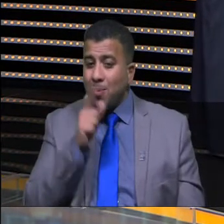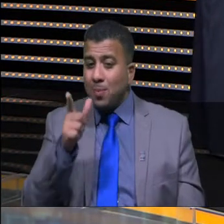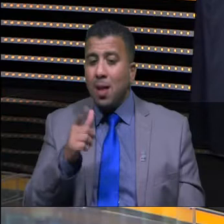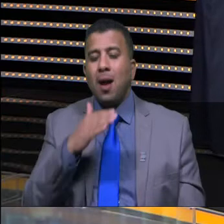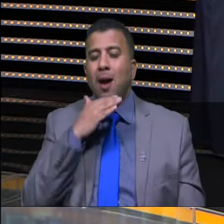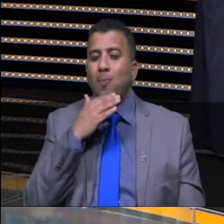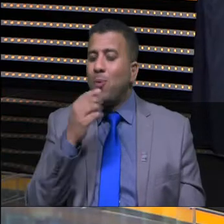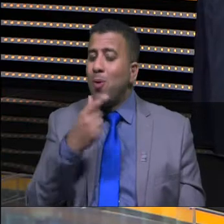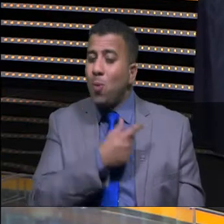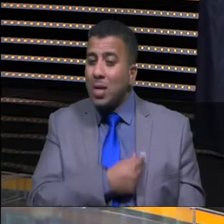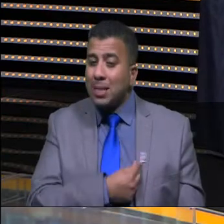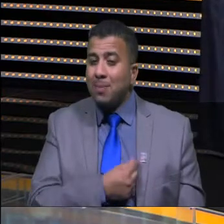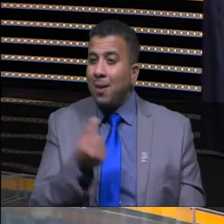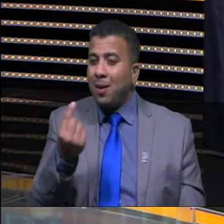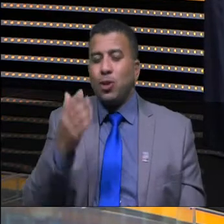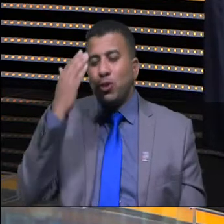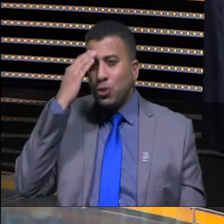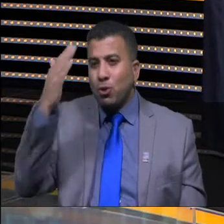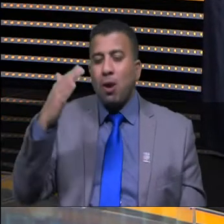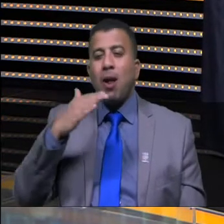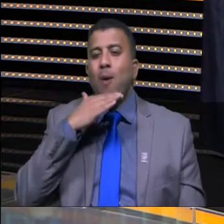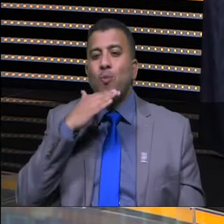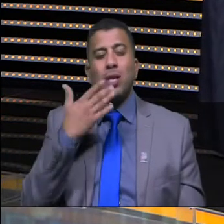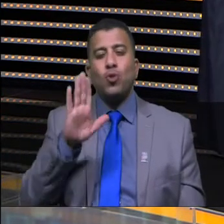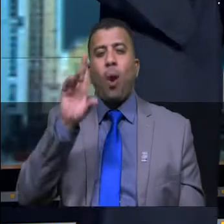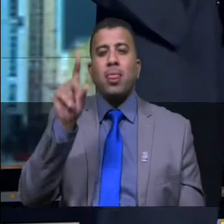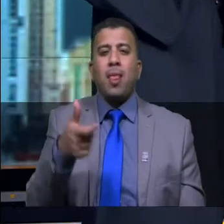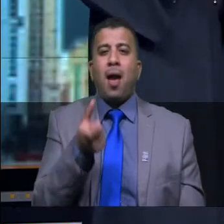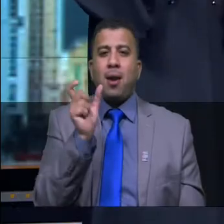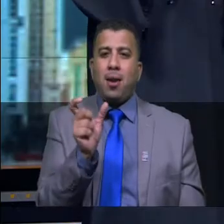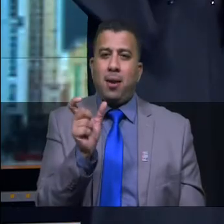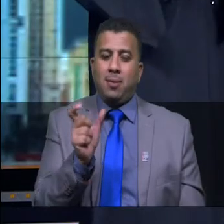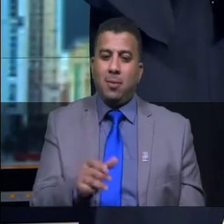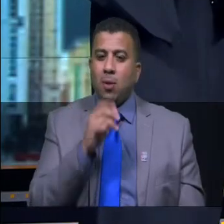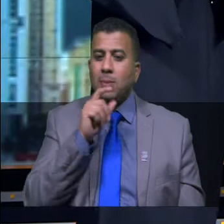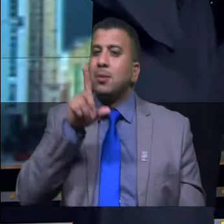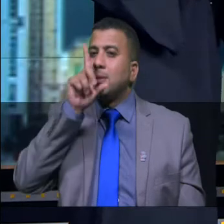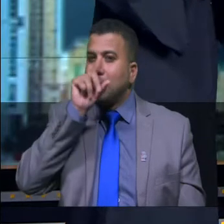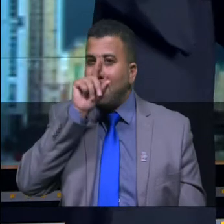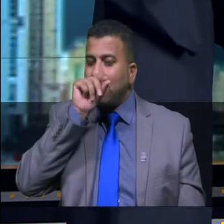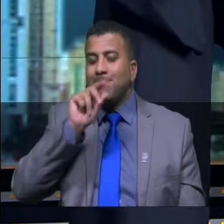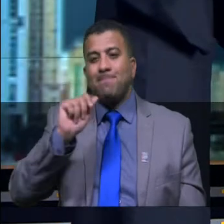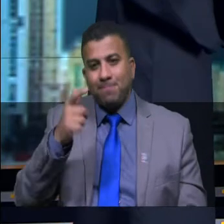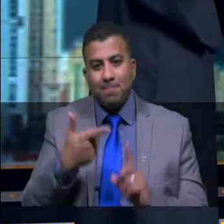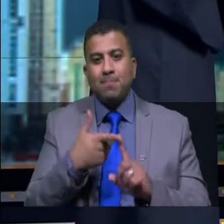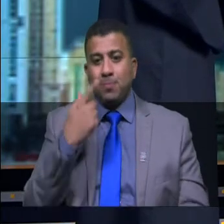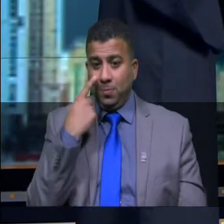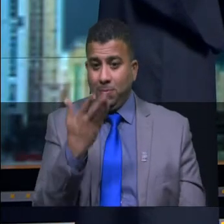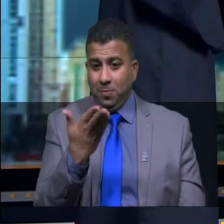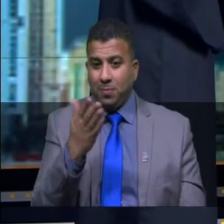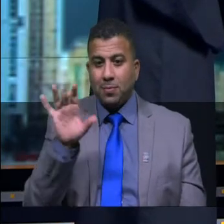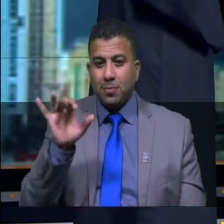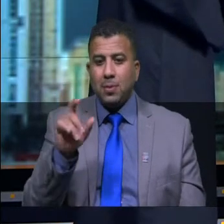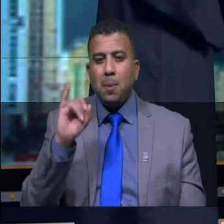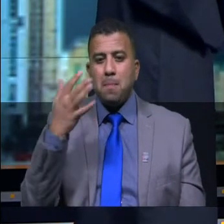يا والدي شكرا أبونا سلطان وفي تغريدة أخرى من محمد